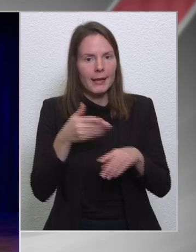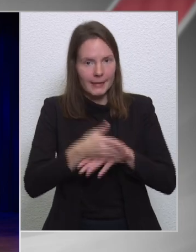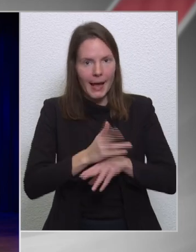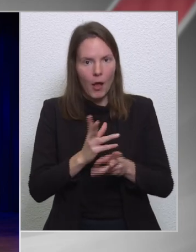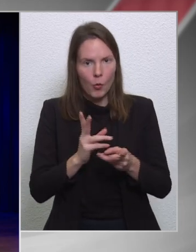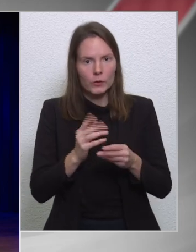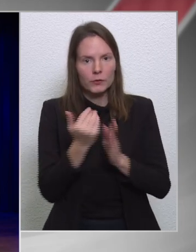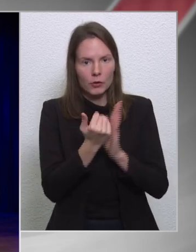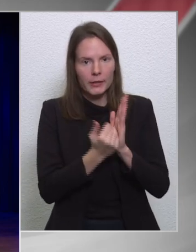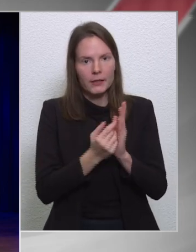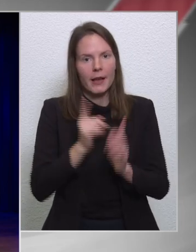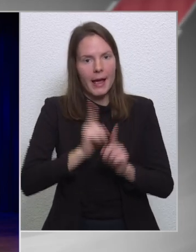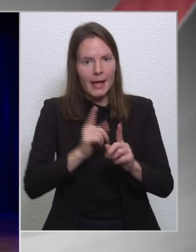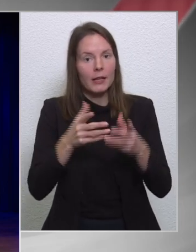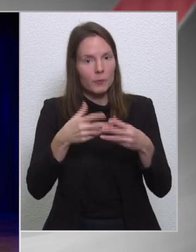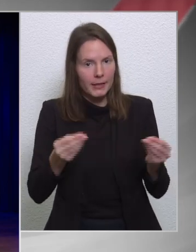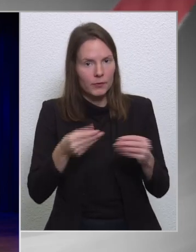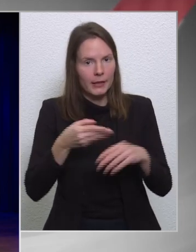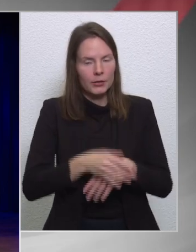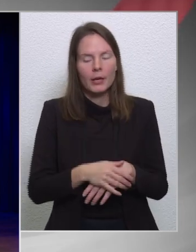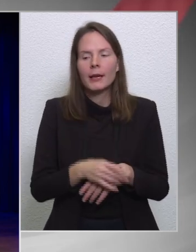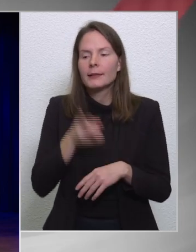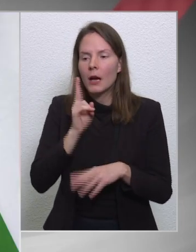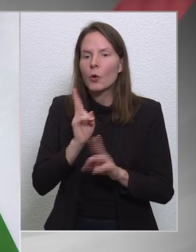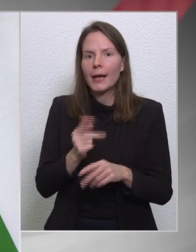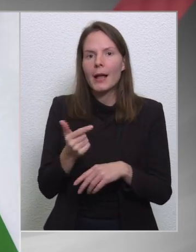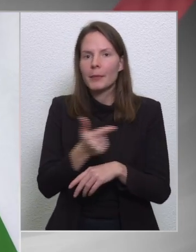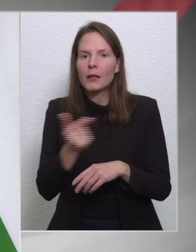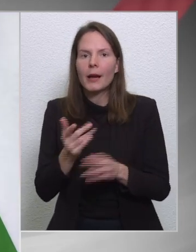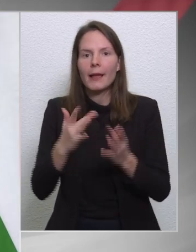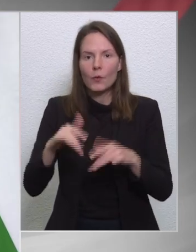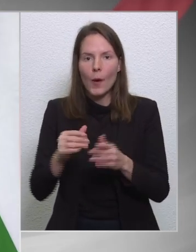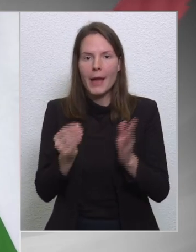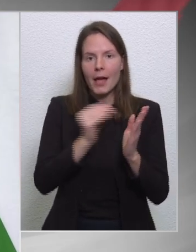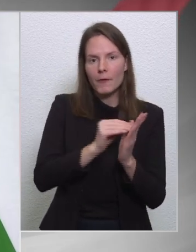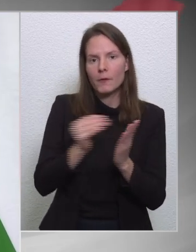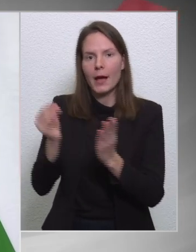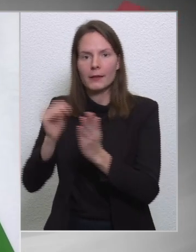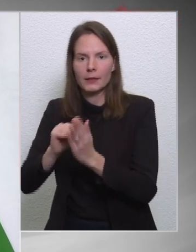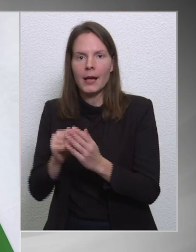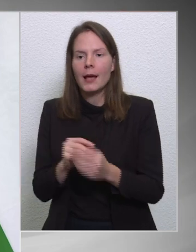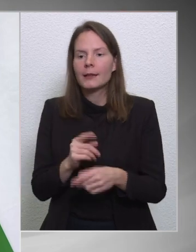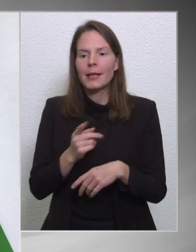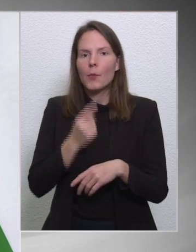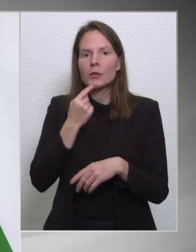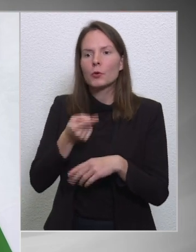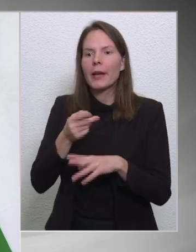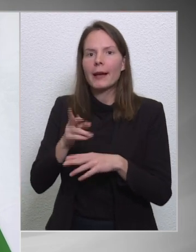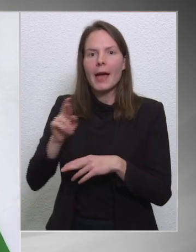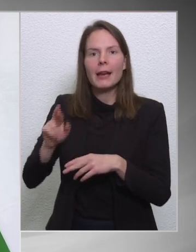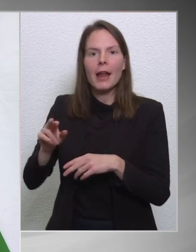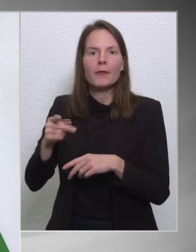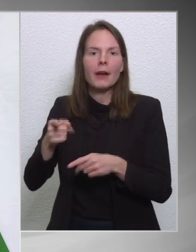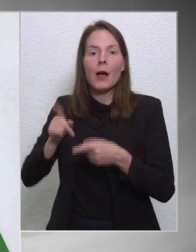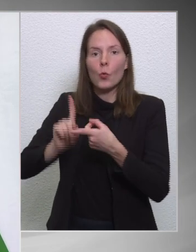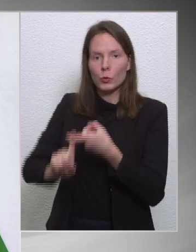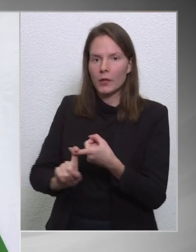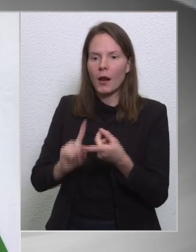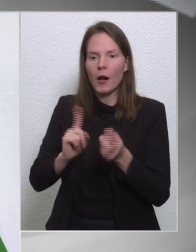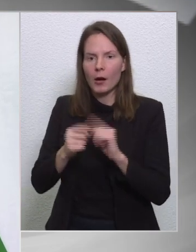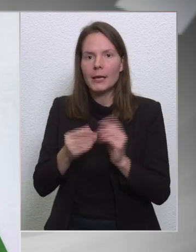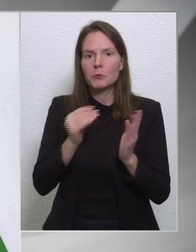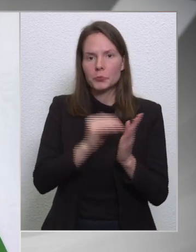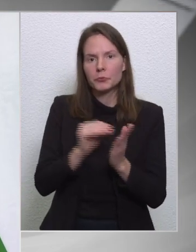föltüntetik mindkét helyen. Tehát azt nem csinálják, hogy az RRF-re utalnak, hanem akkor azt mondják, hogy ez itt is és ott is. Ezért van egy más ügyel, nem tudom,